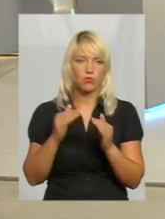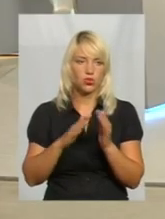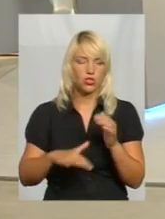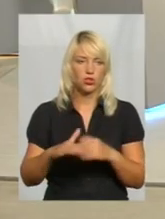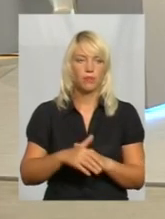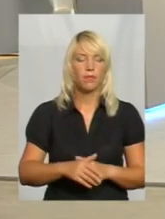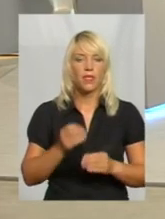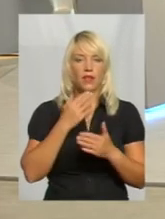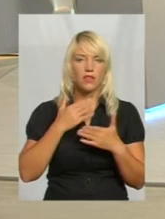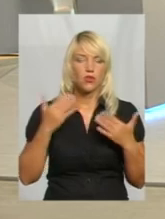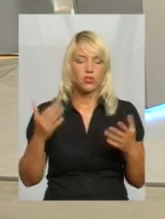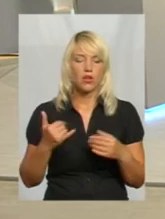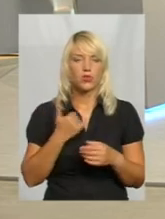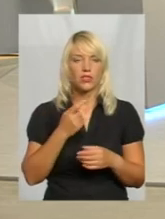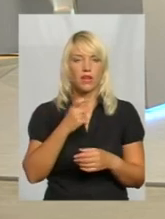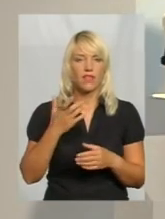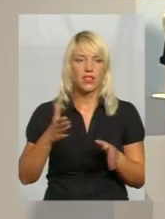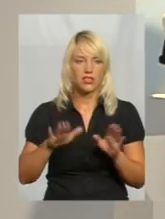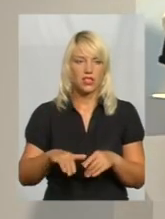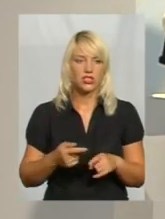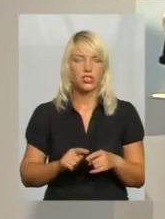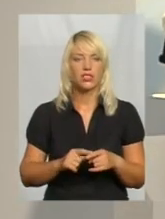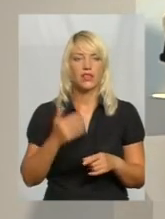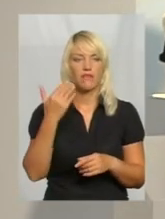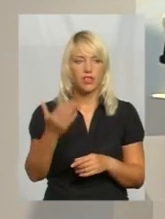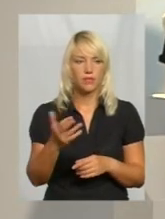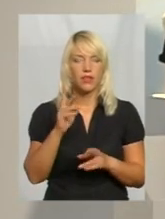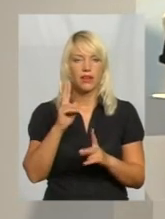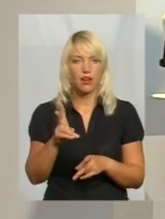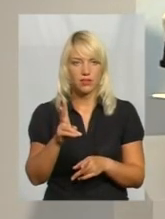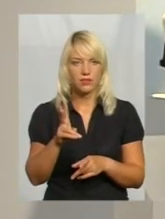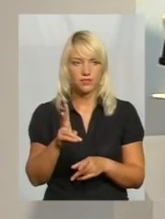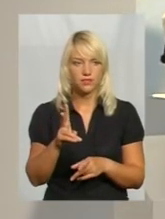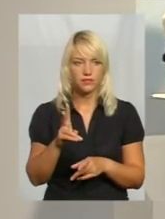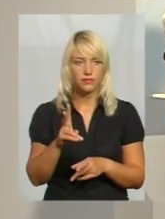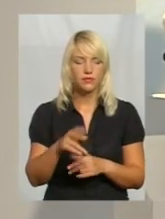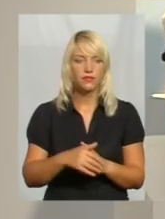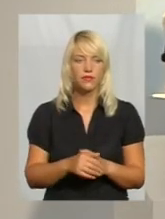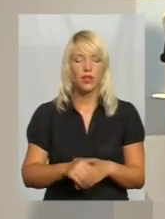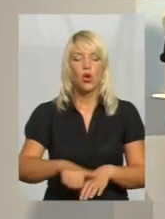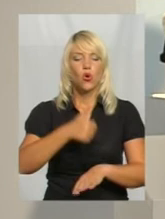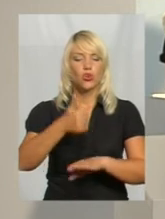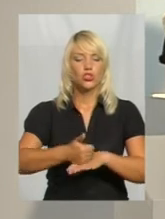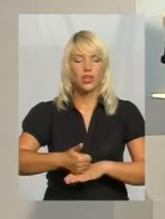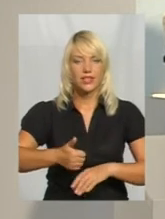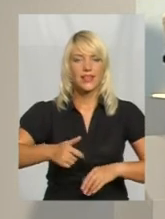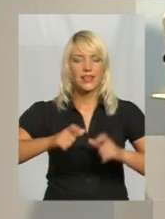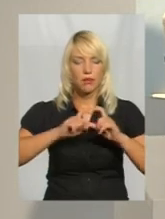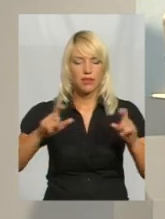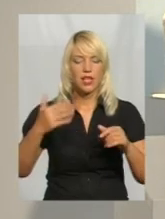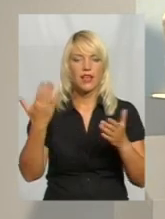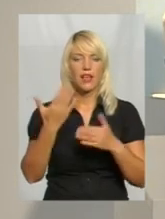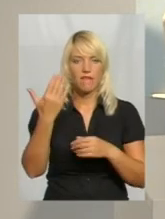наостанок, у нас буквально хвилину до кінця ефіру, ви, як очільник департаменту, яке ваше